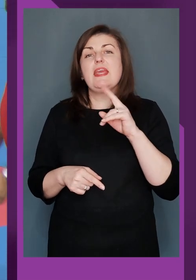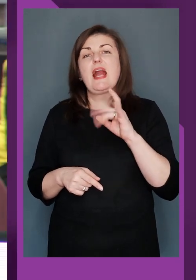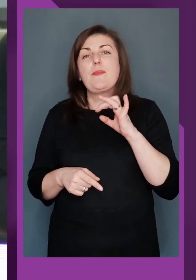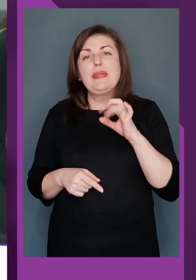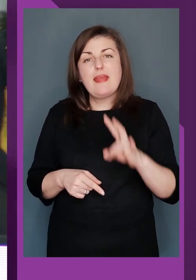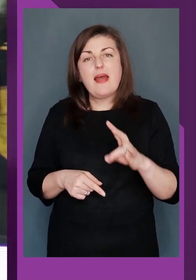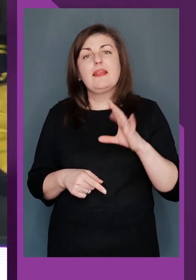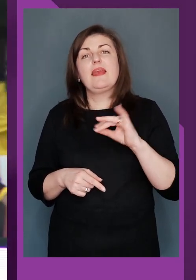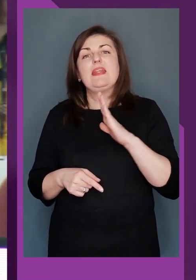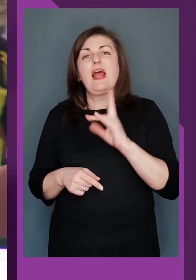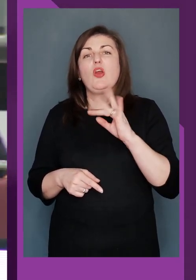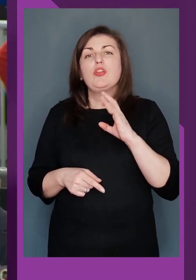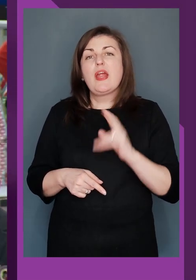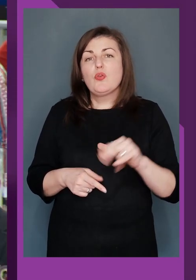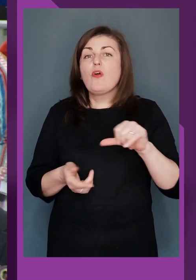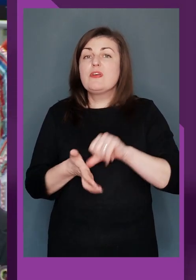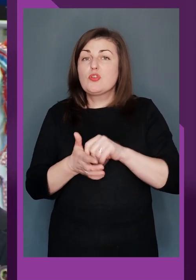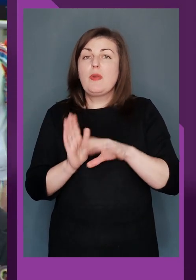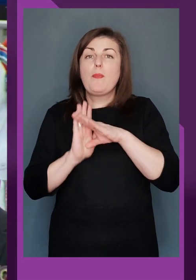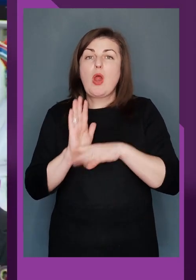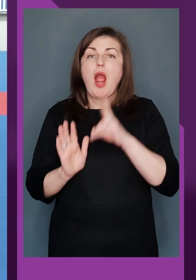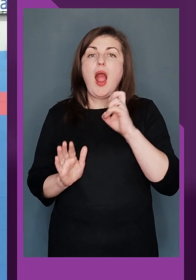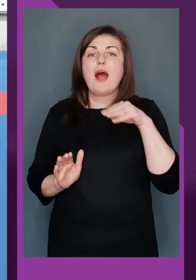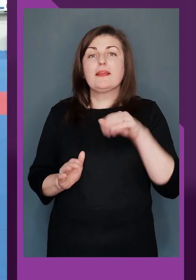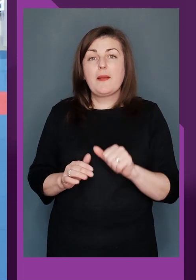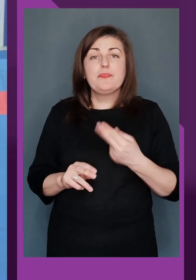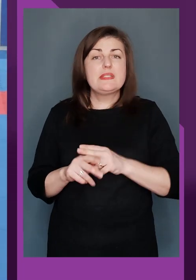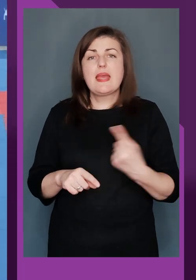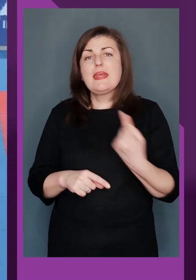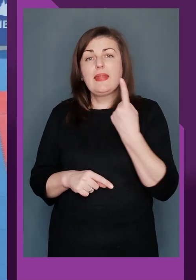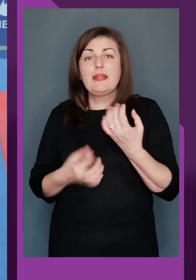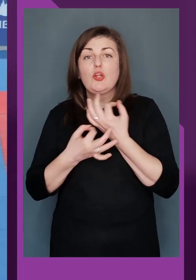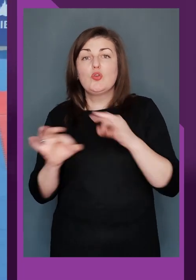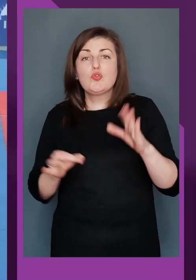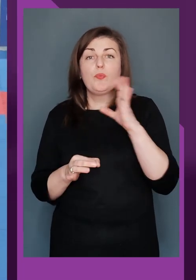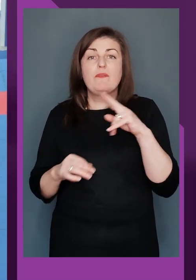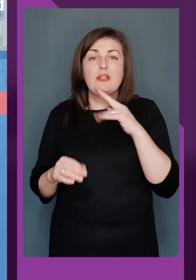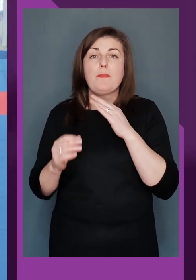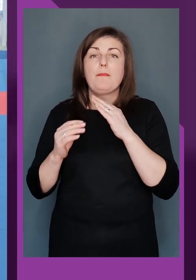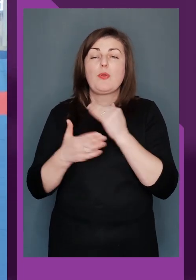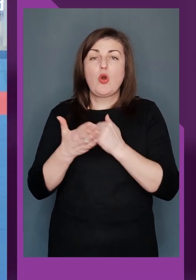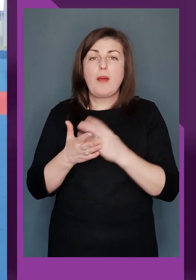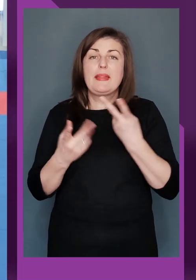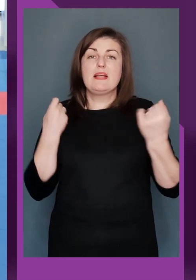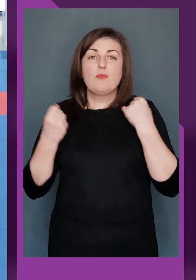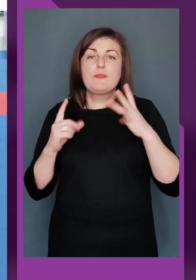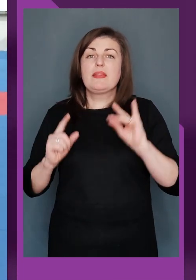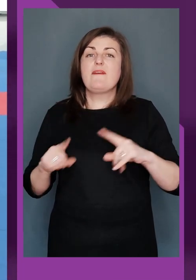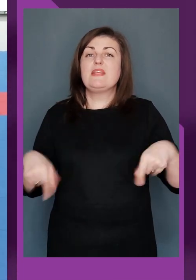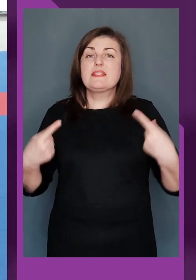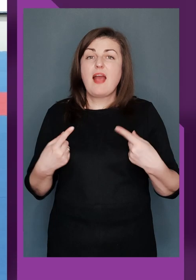Кнайрі Карапетян та Віталій Кондратюк виступили у програмі Ката. Це єдиний доступний вид програми для спортсменів на